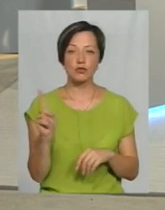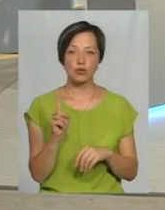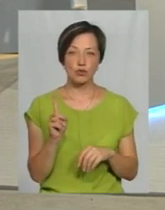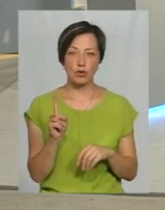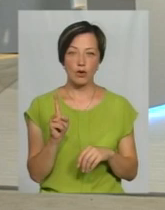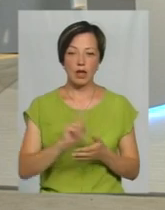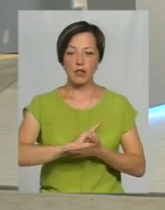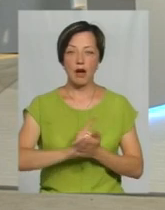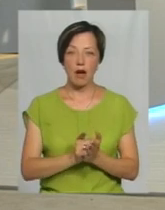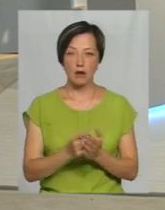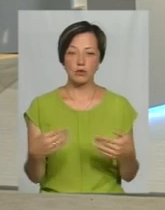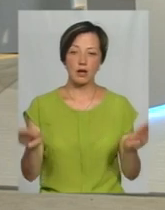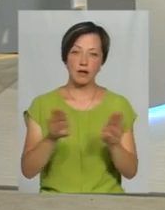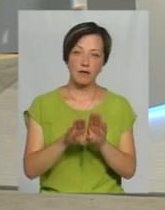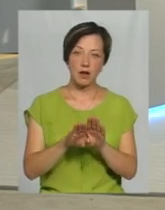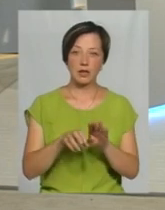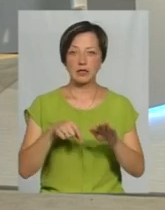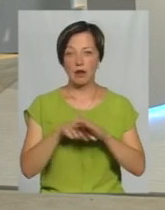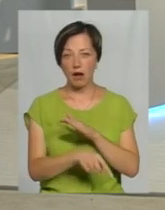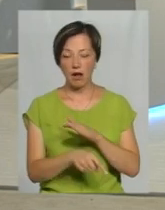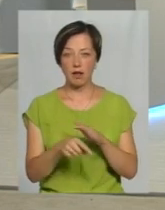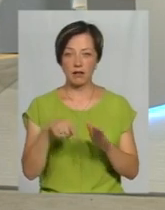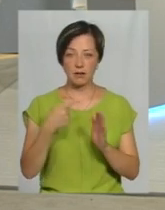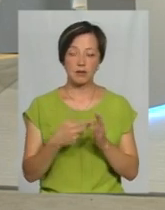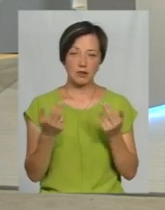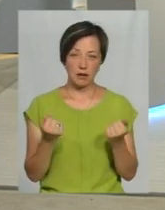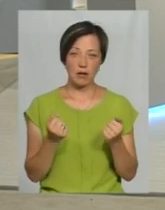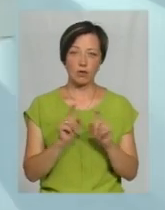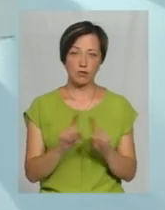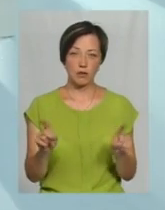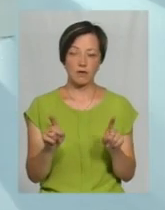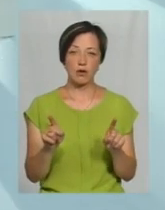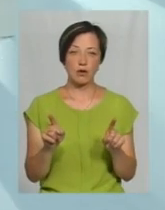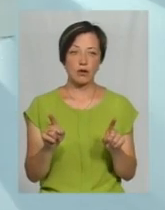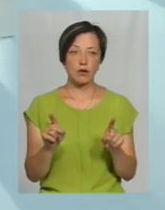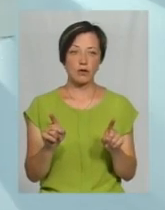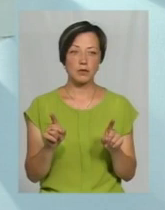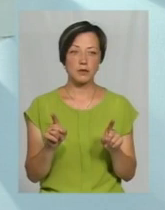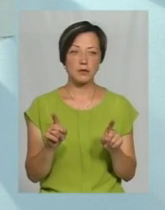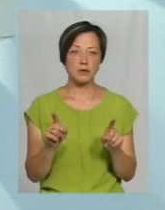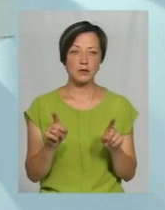негайно закривали, стікали? Так, особливо по